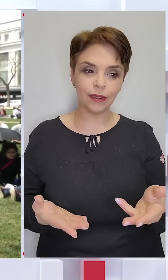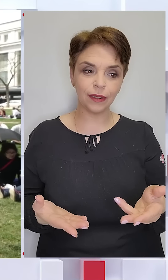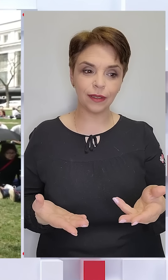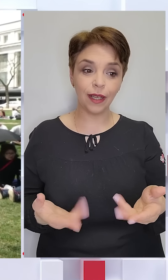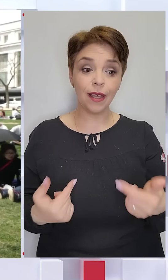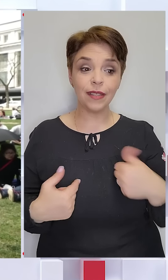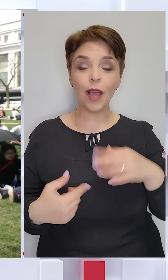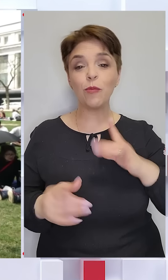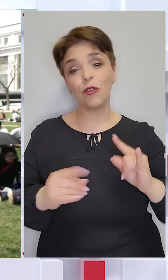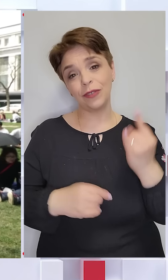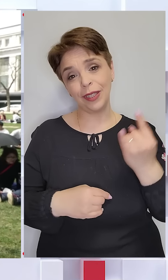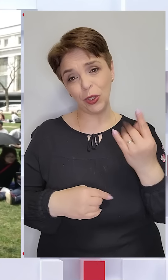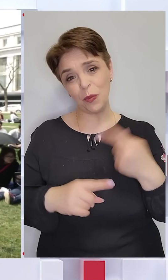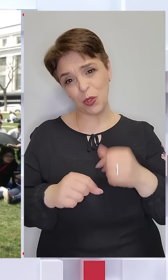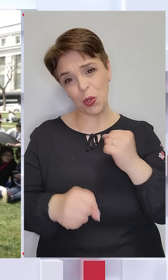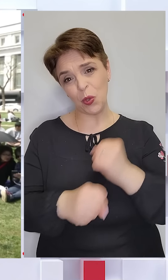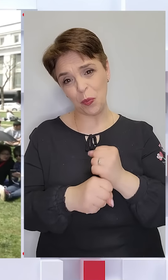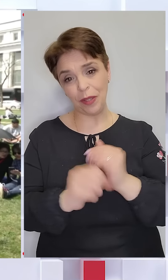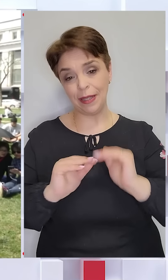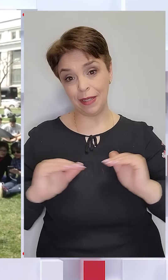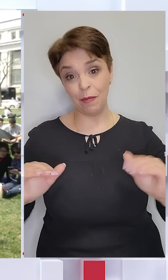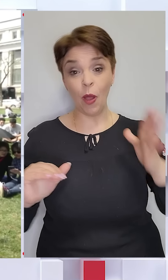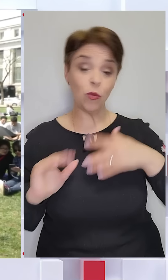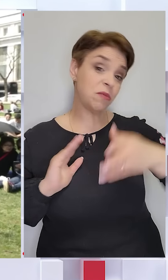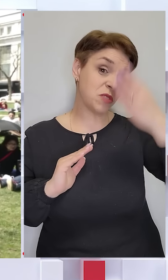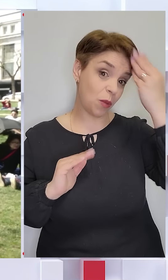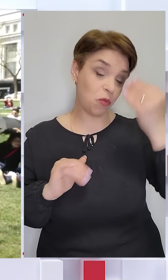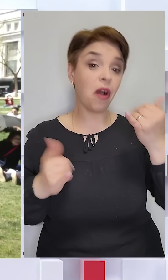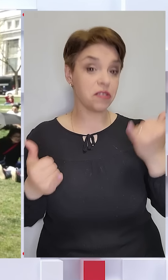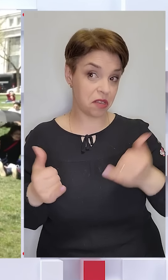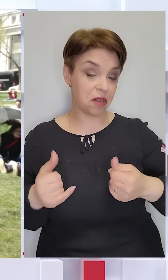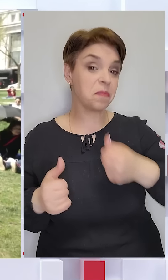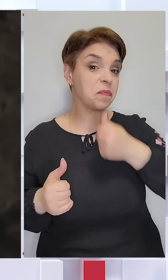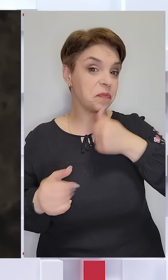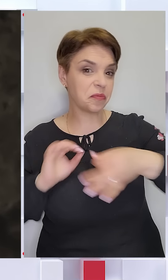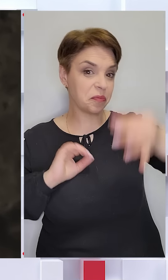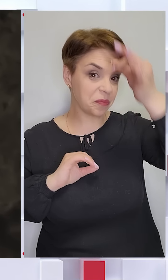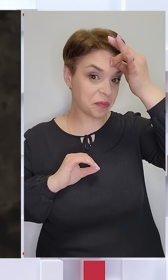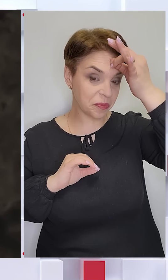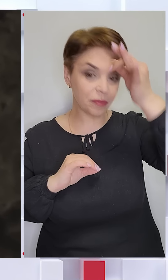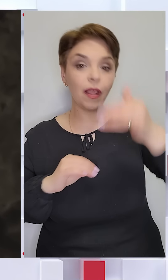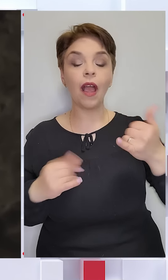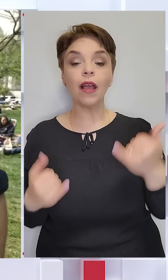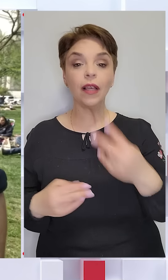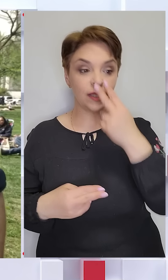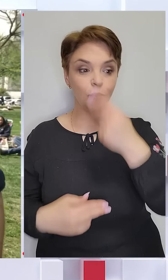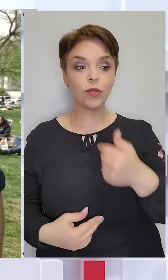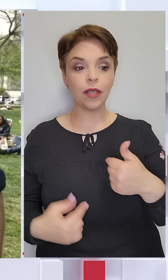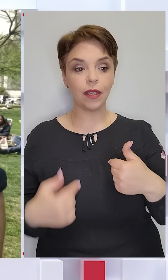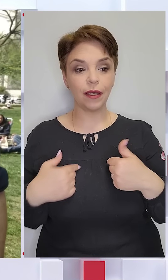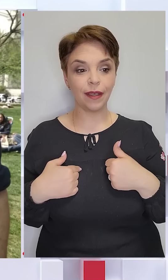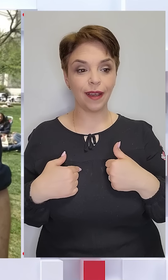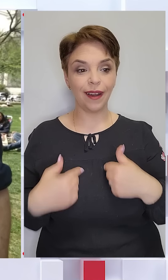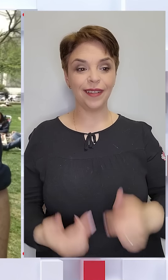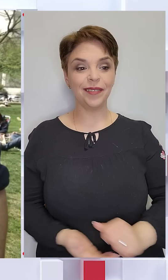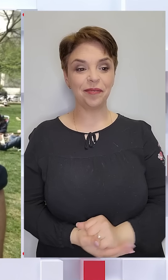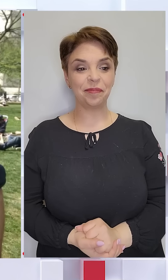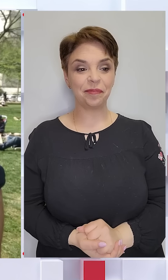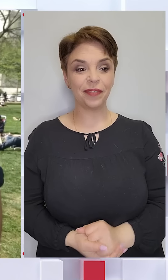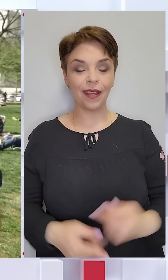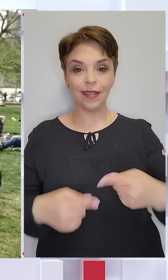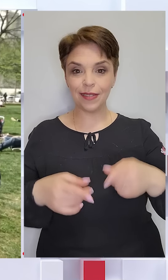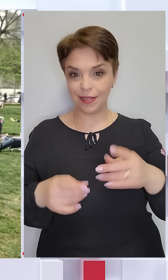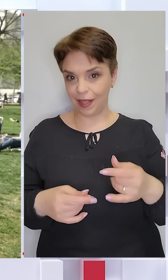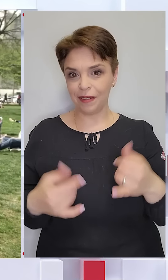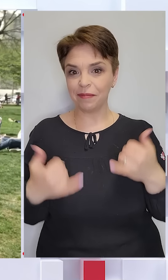Я був дитиною, ми це робили дітьми. Потім забув, а зараз прогуглив. Дивлюся і я. Оце